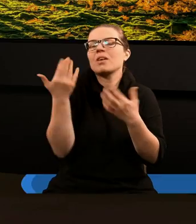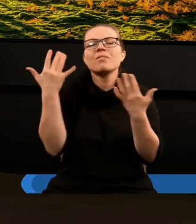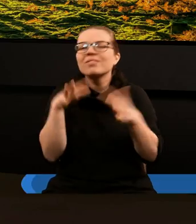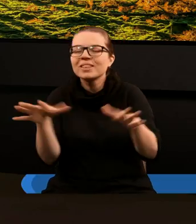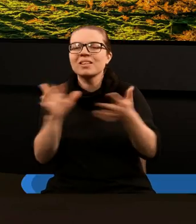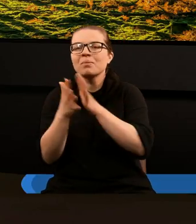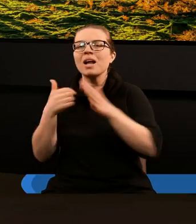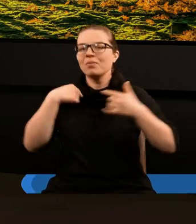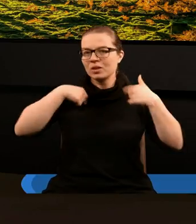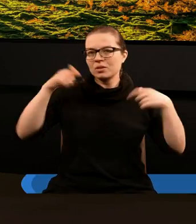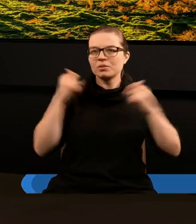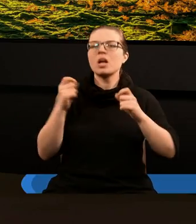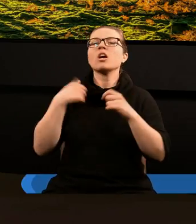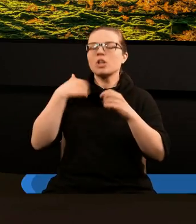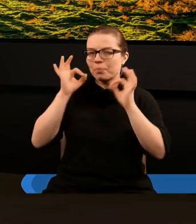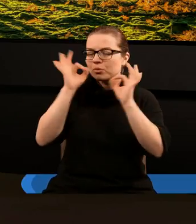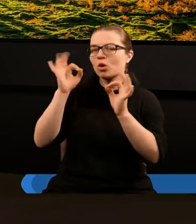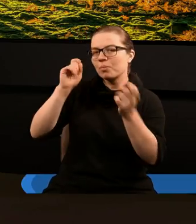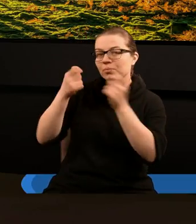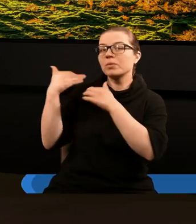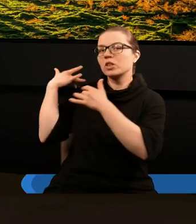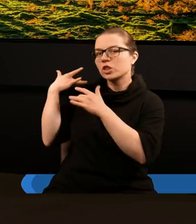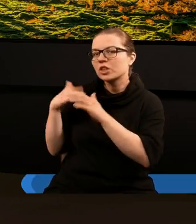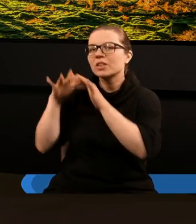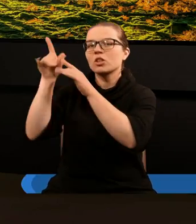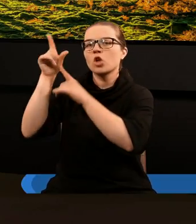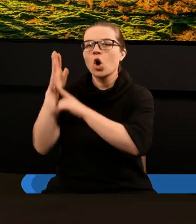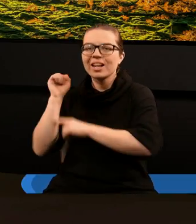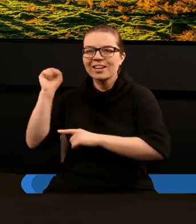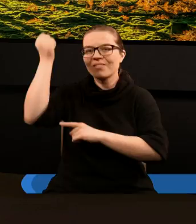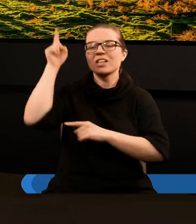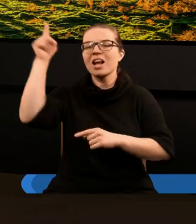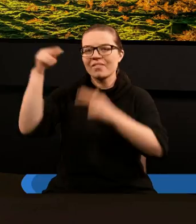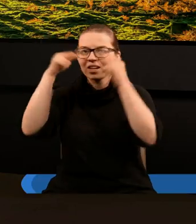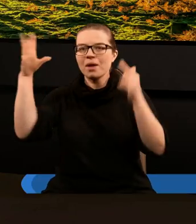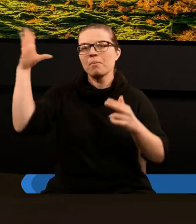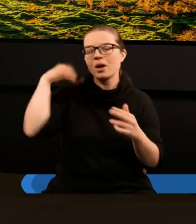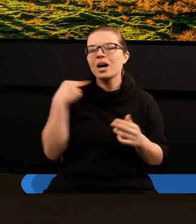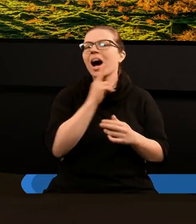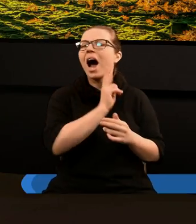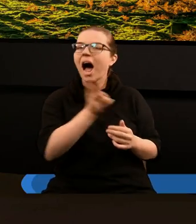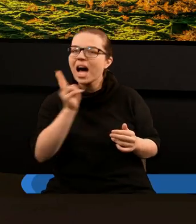nie domagasz, abyś prosił Go o to, żeby dał Ci siłę do zwycięstwa, gdyż każdy